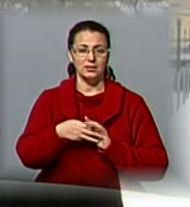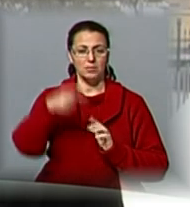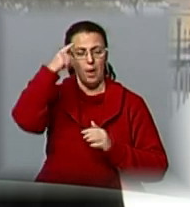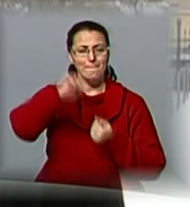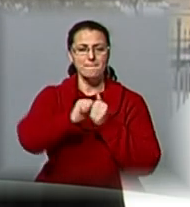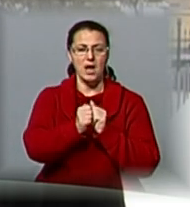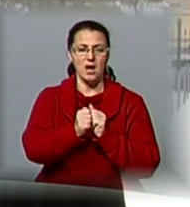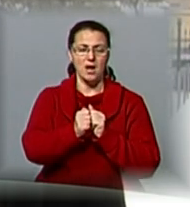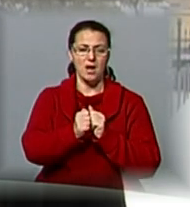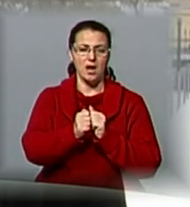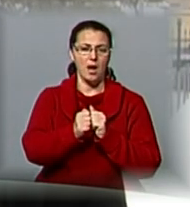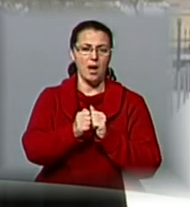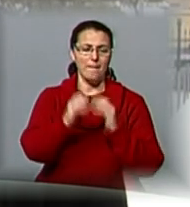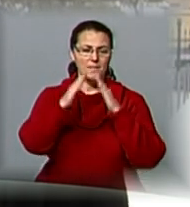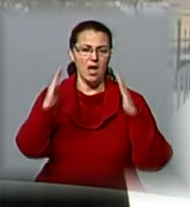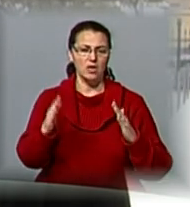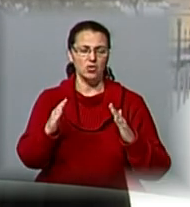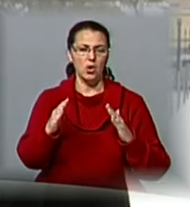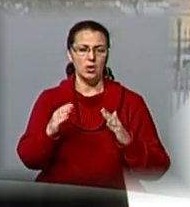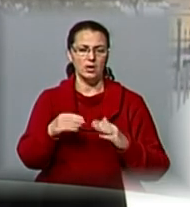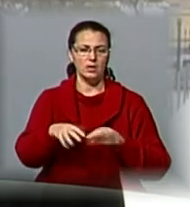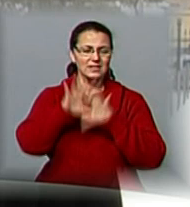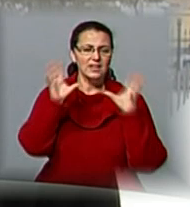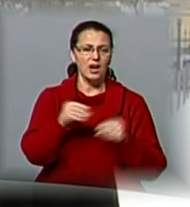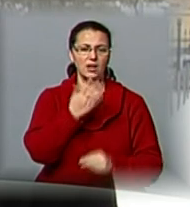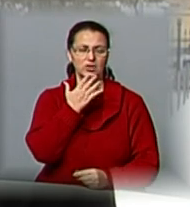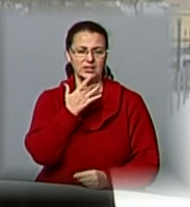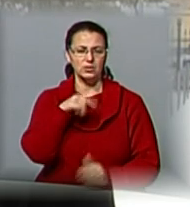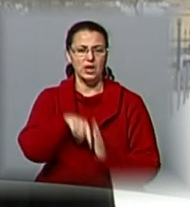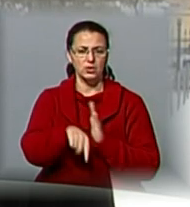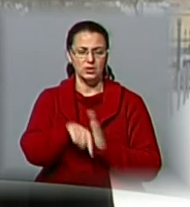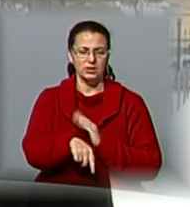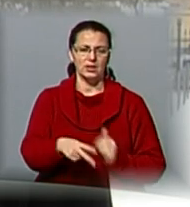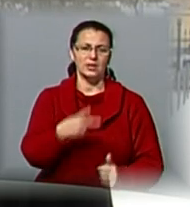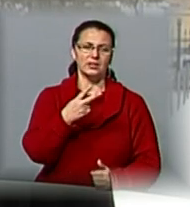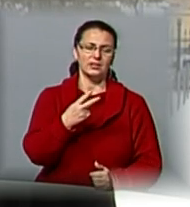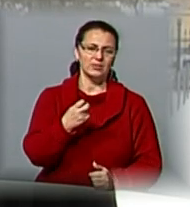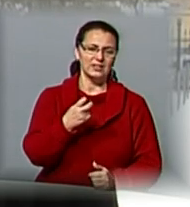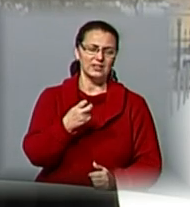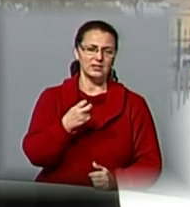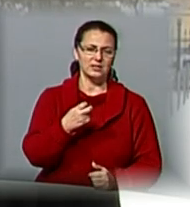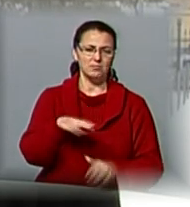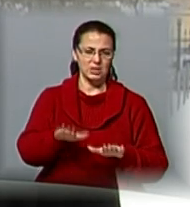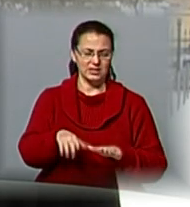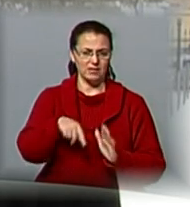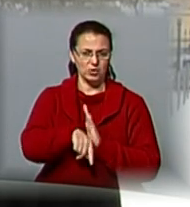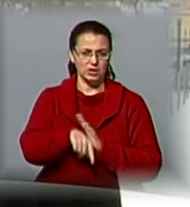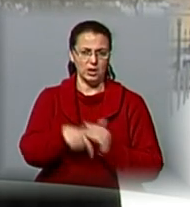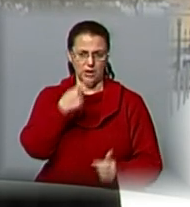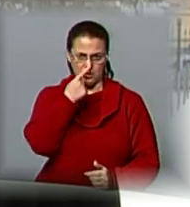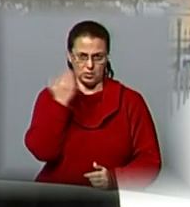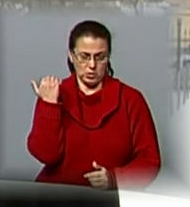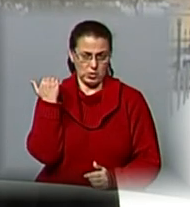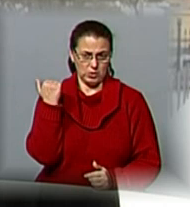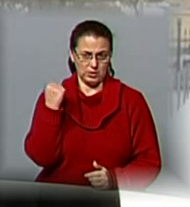загальнонаціонального значення, понад 2000 пам'яток місцевого значення, в нас до недавнього часу було